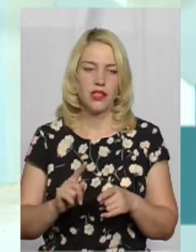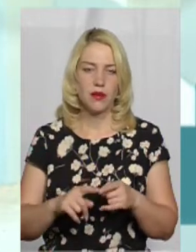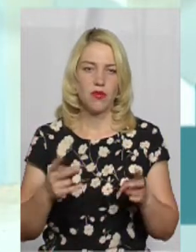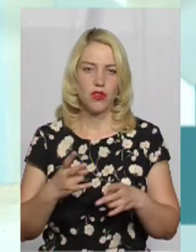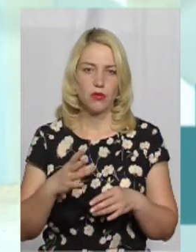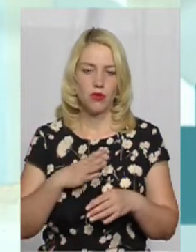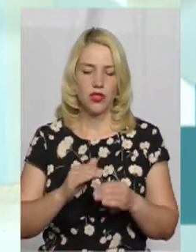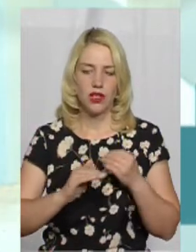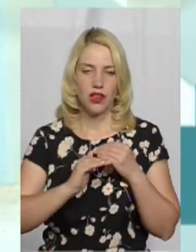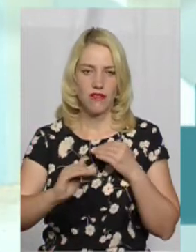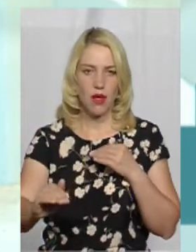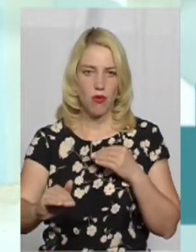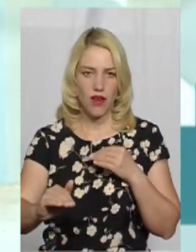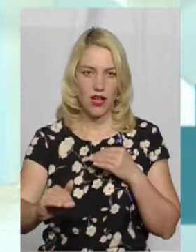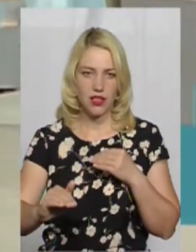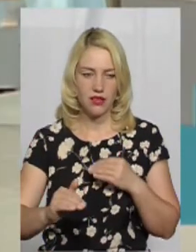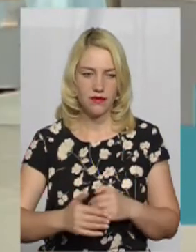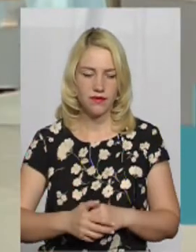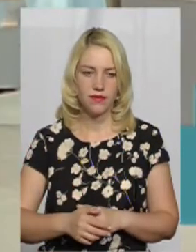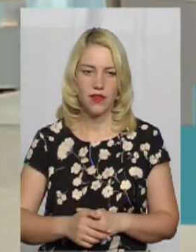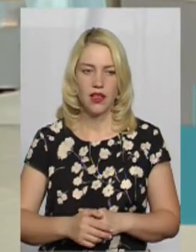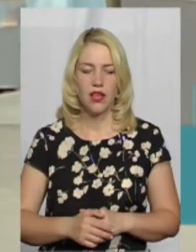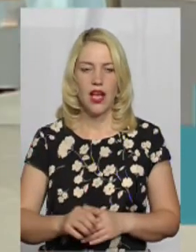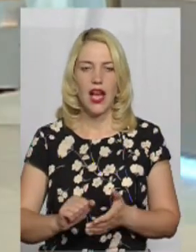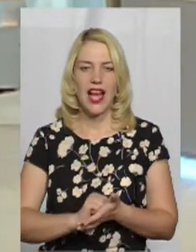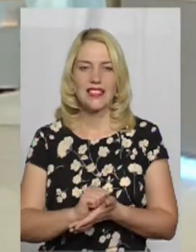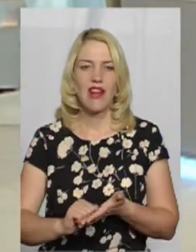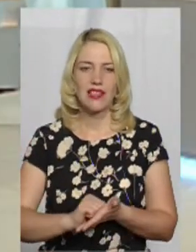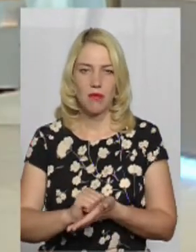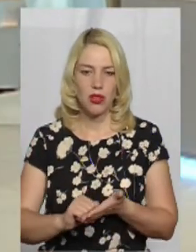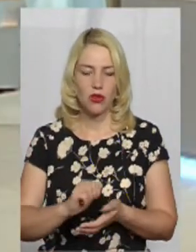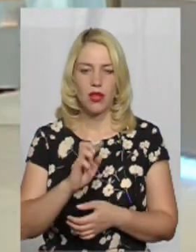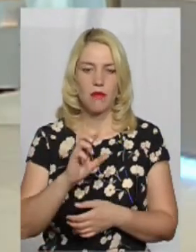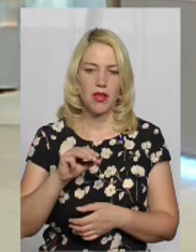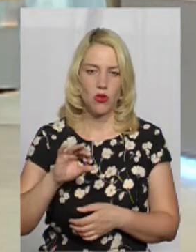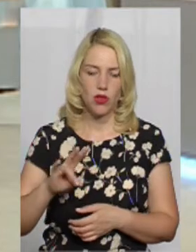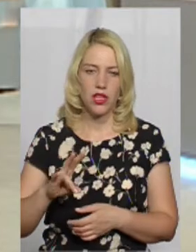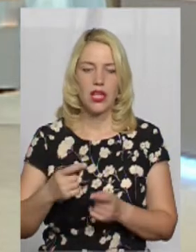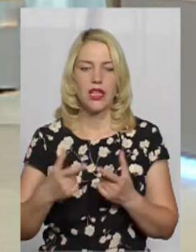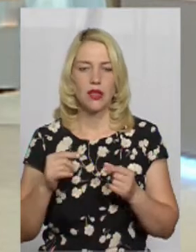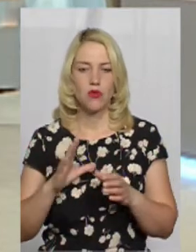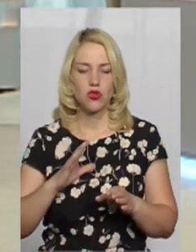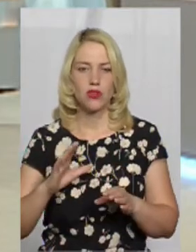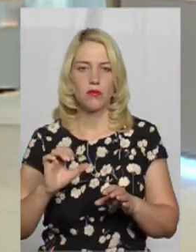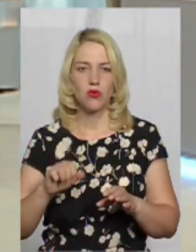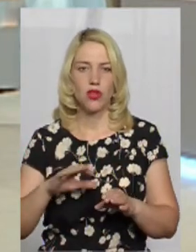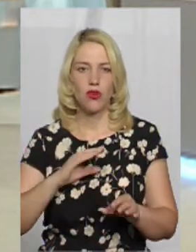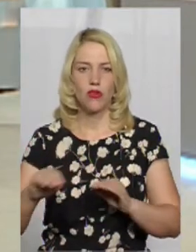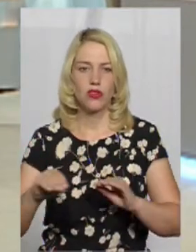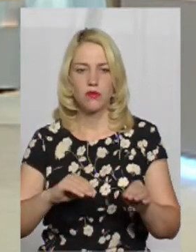що це має бути рівна поверхня, асфальтобетонна, бетонна, на якій можуть розміщуватися